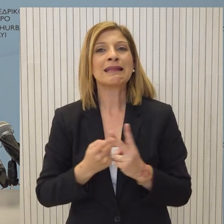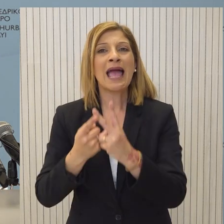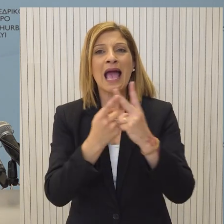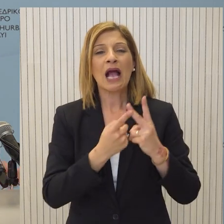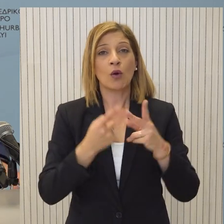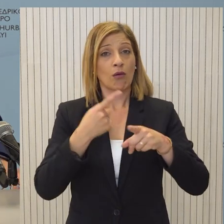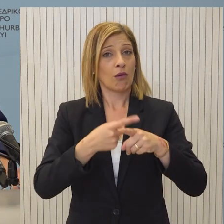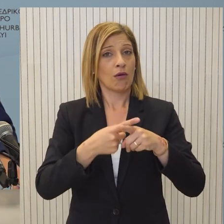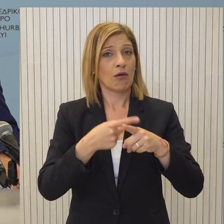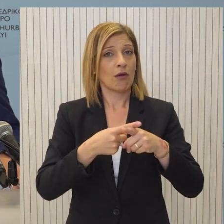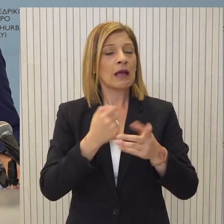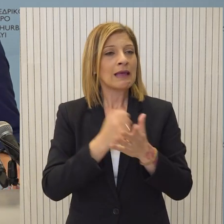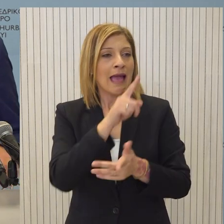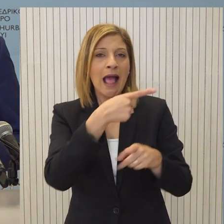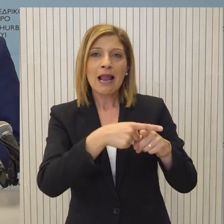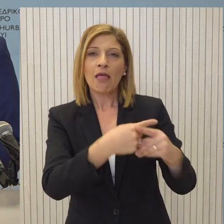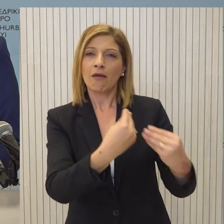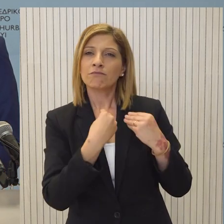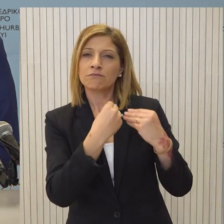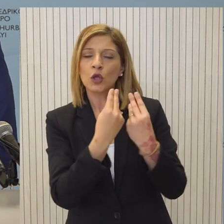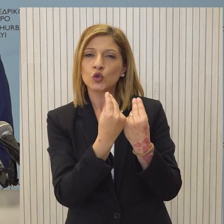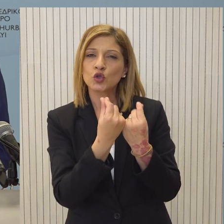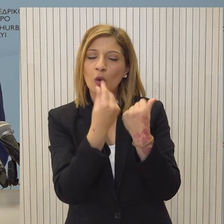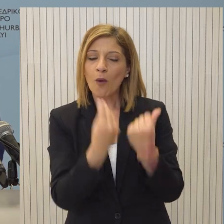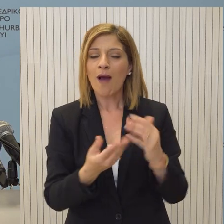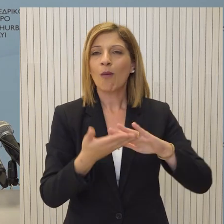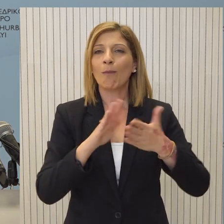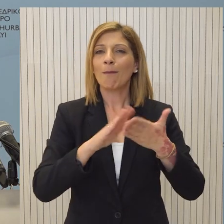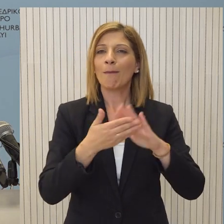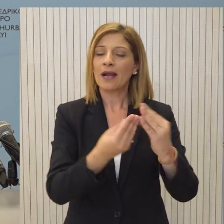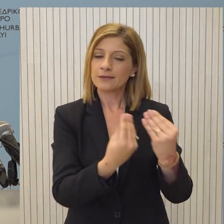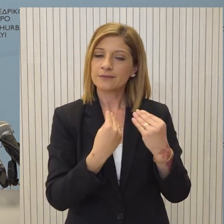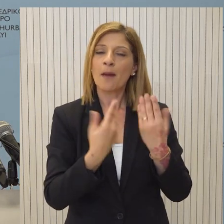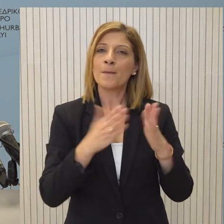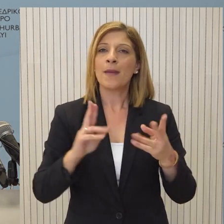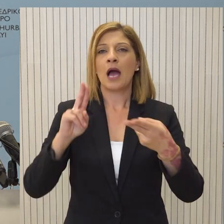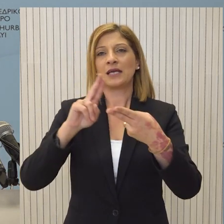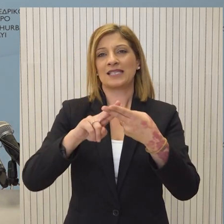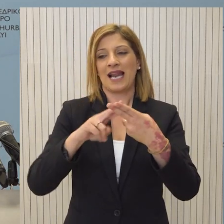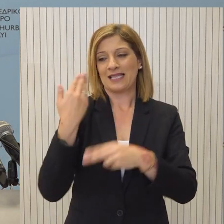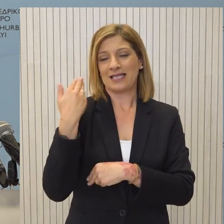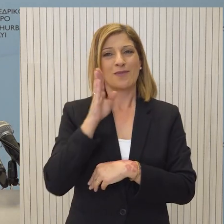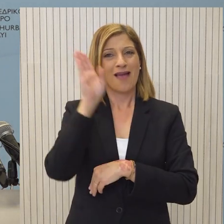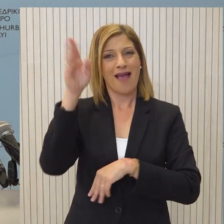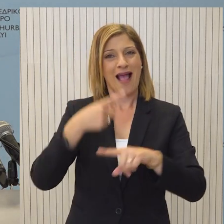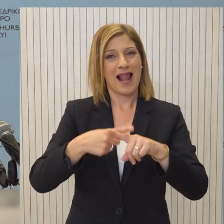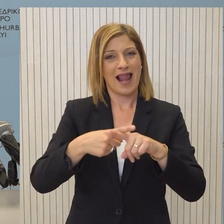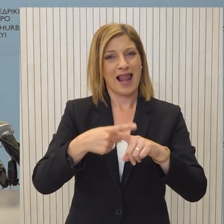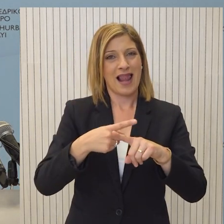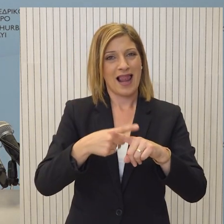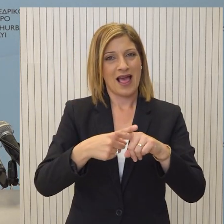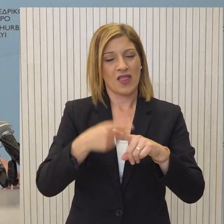και η άντληση τεχνογνωσίας και καλών πρακτικών έχει συζητηθεί και κατά την πρόσφατη διακυβερνητική σύνοδο Κύπρου-Ελλάδος που